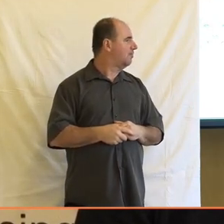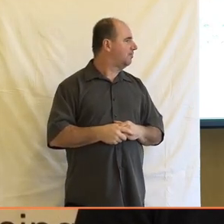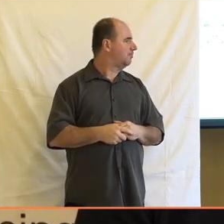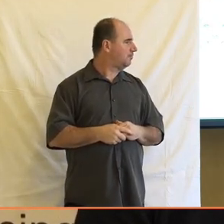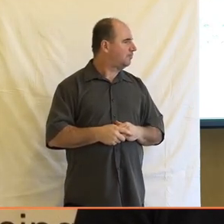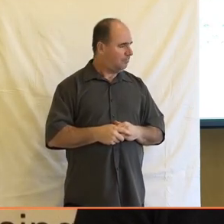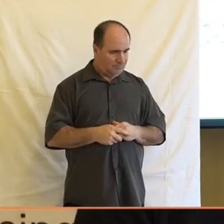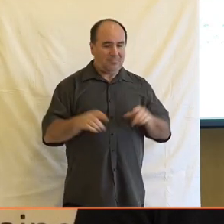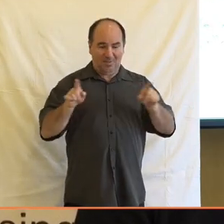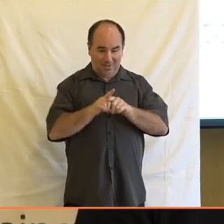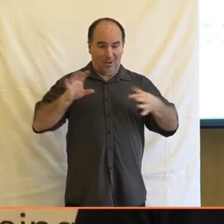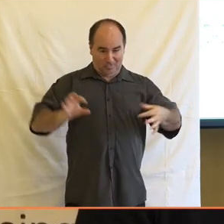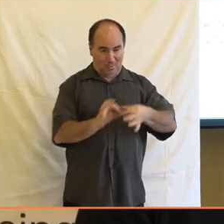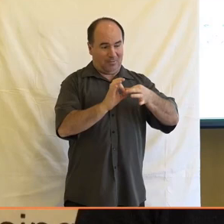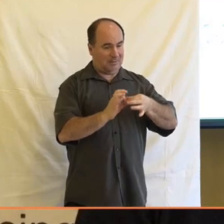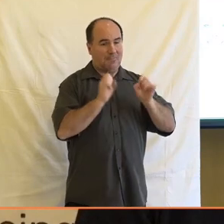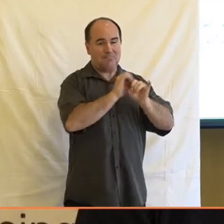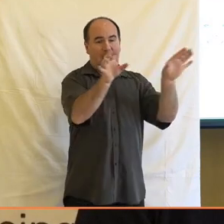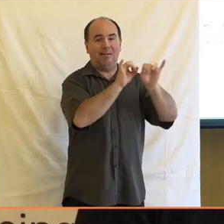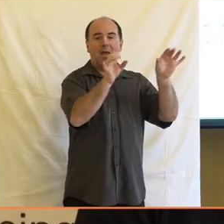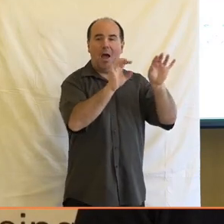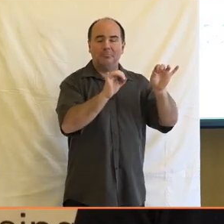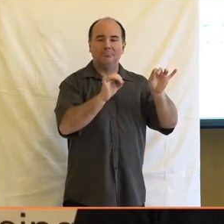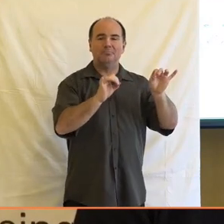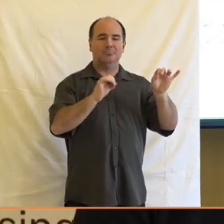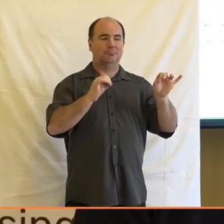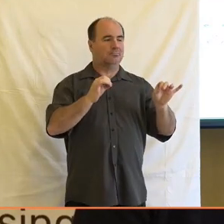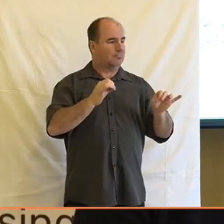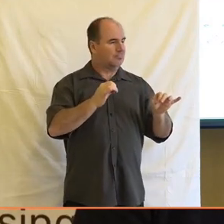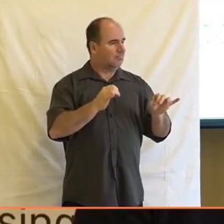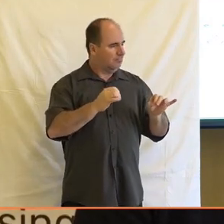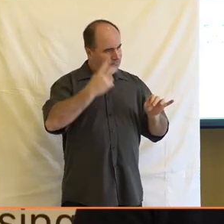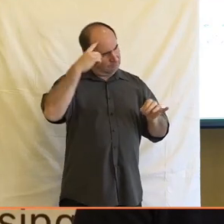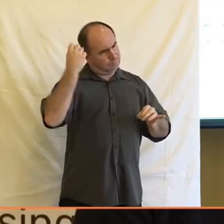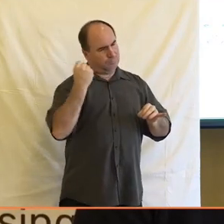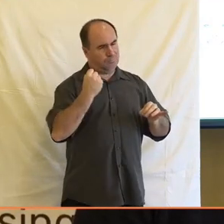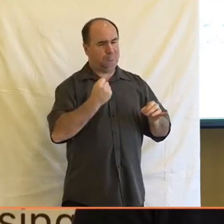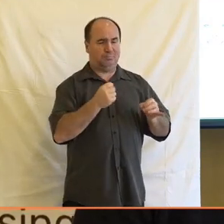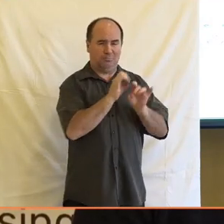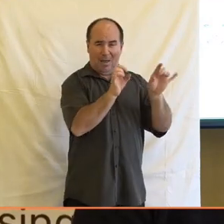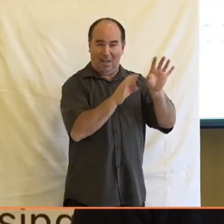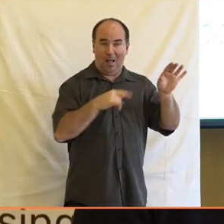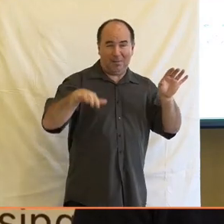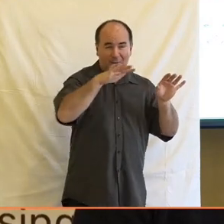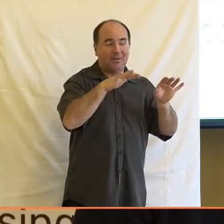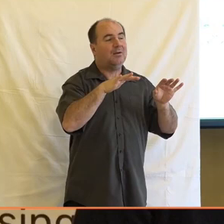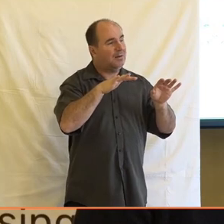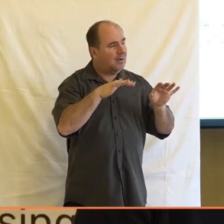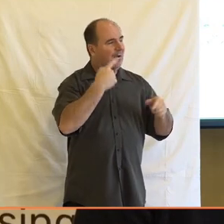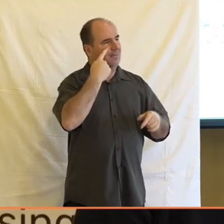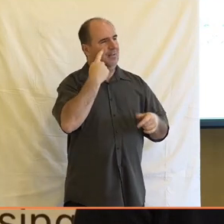obecně s mediální gramotností, ale na tom zdraví to skutečně trčí v to, že vidíte, jak lidé jsou schopni